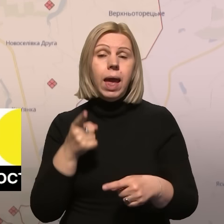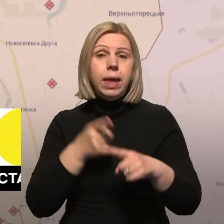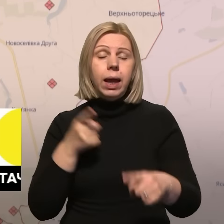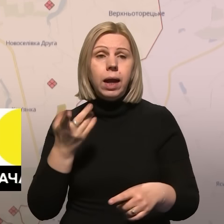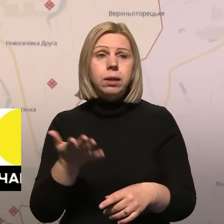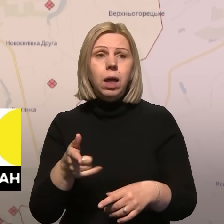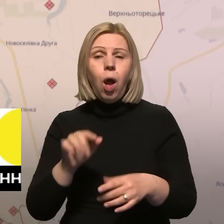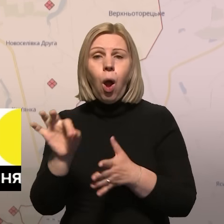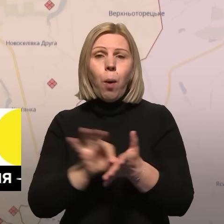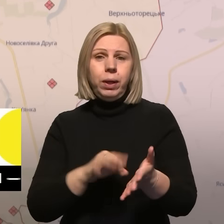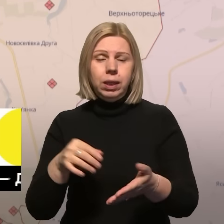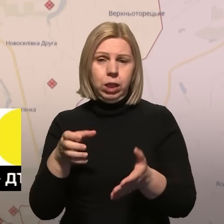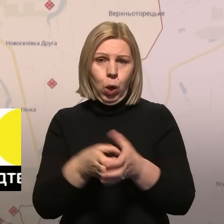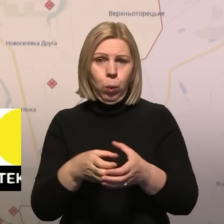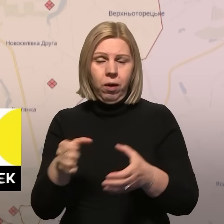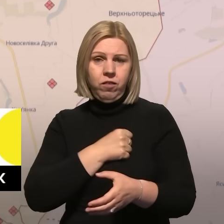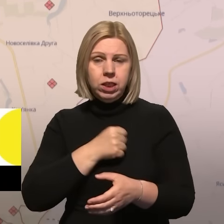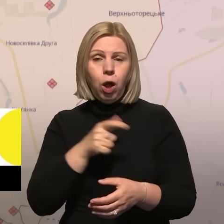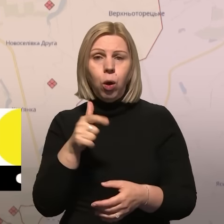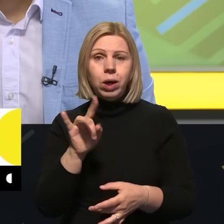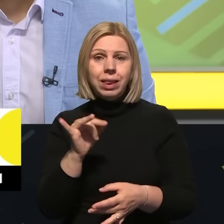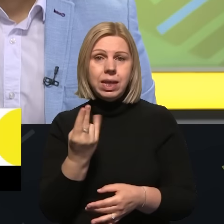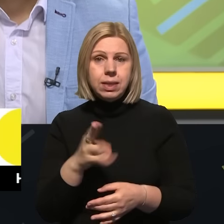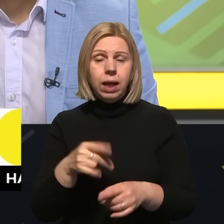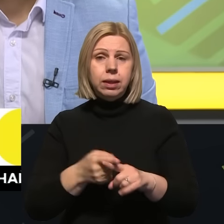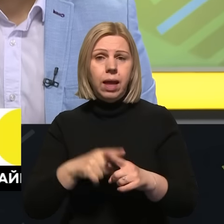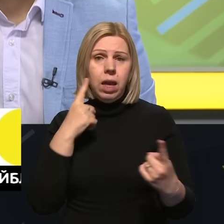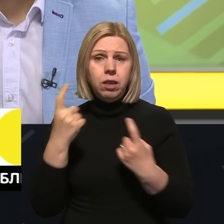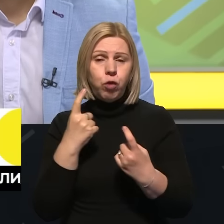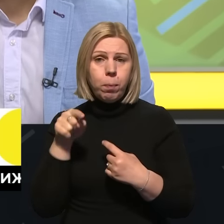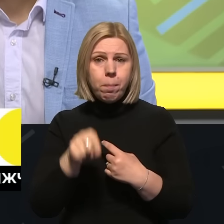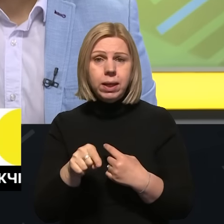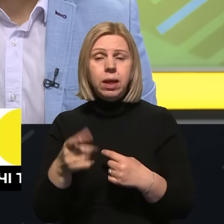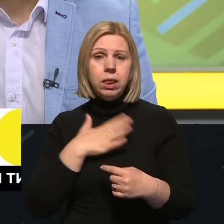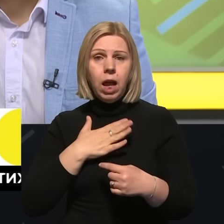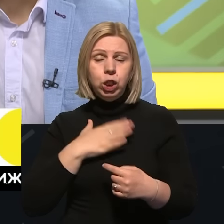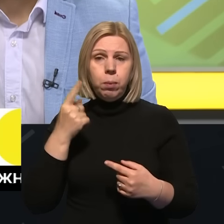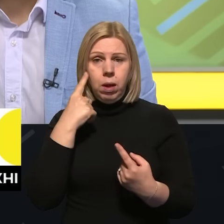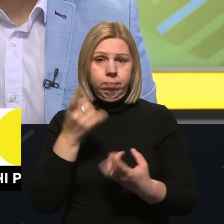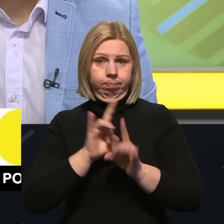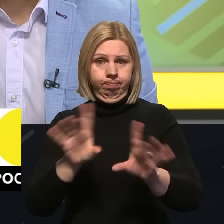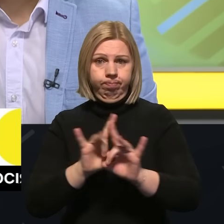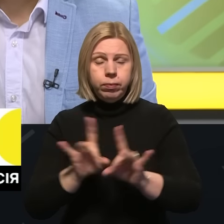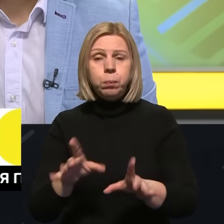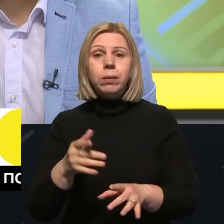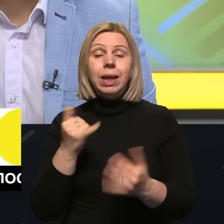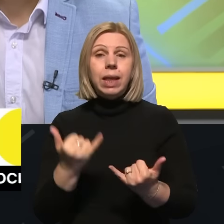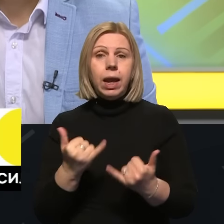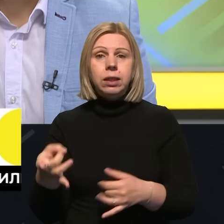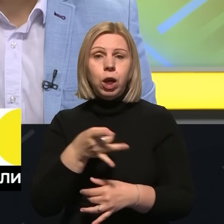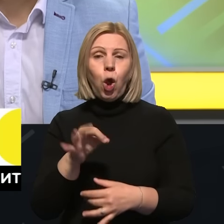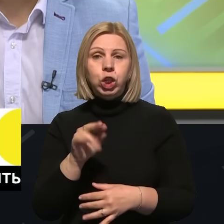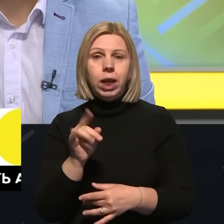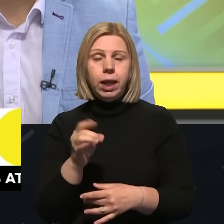оперативне стратегічне обгрупування військ «Хортиця». Це інформація за нашими повідомленнями. Наразі в районі